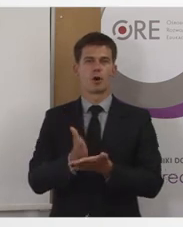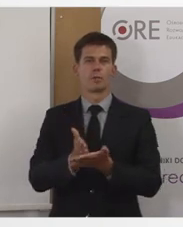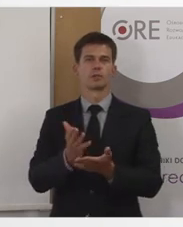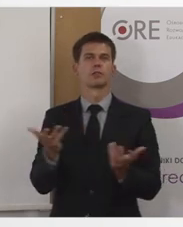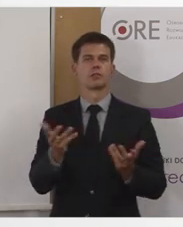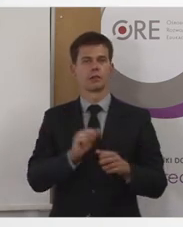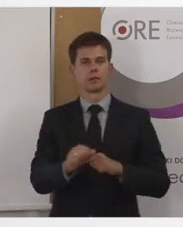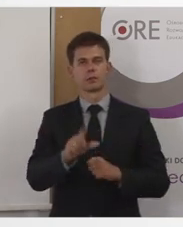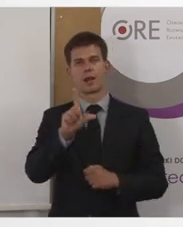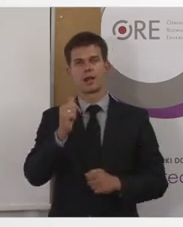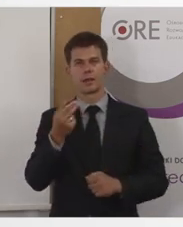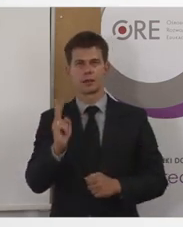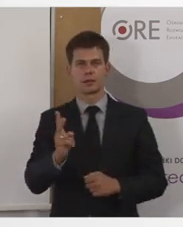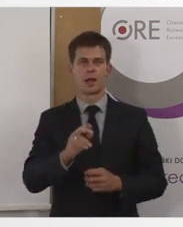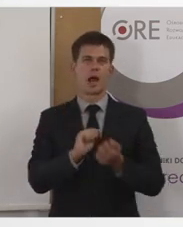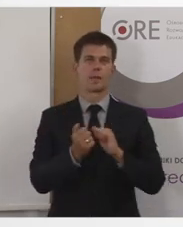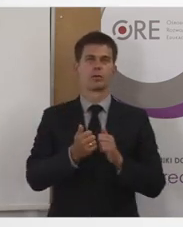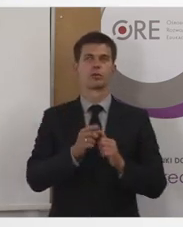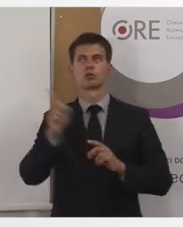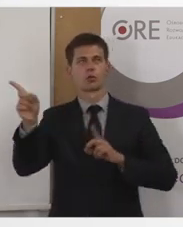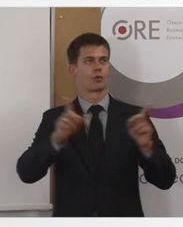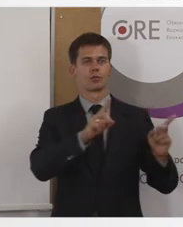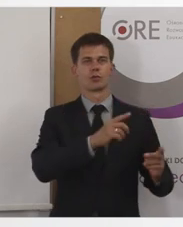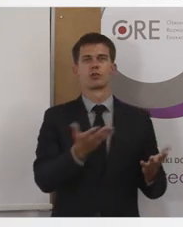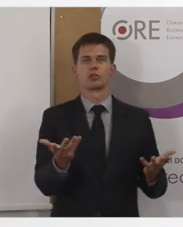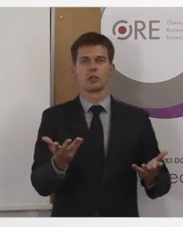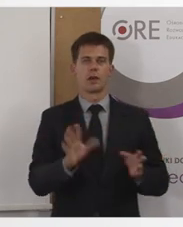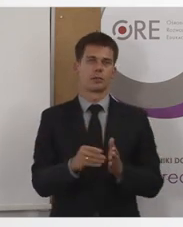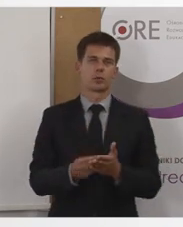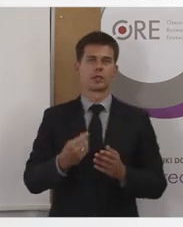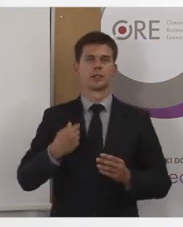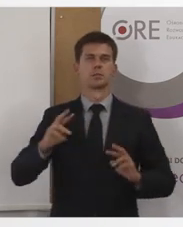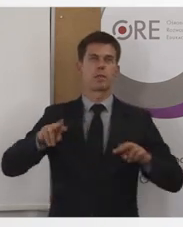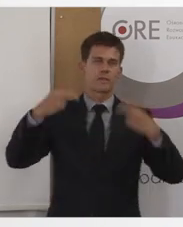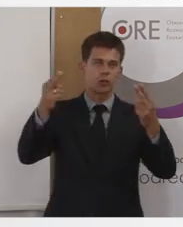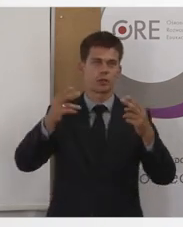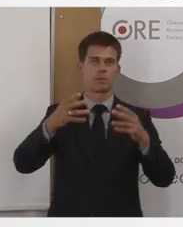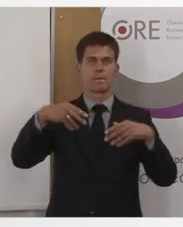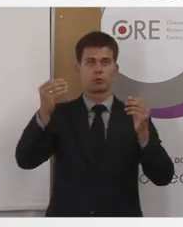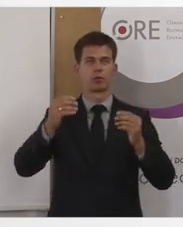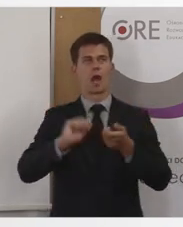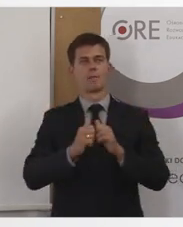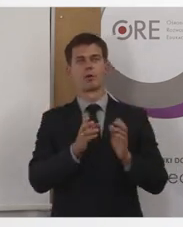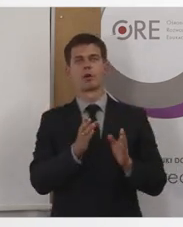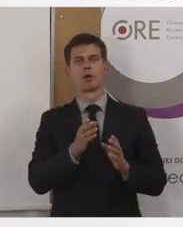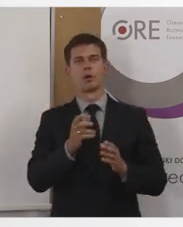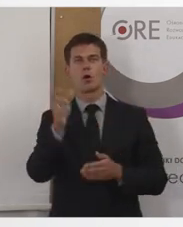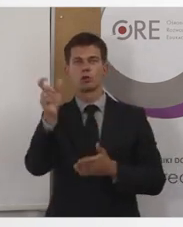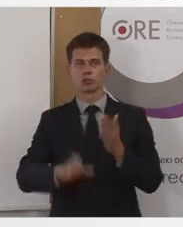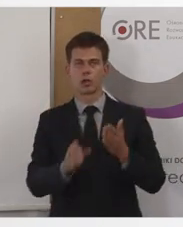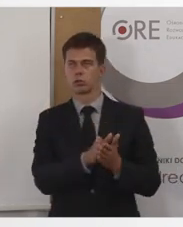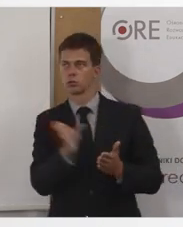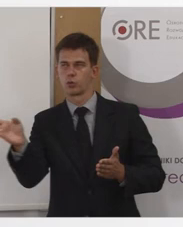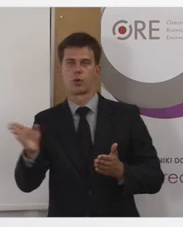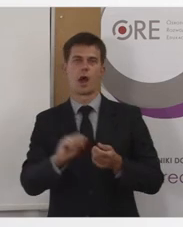Jakieś na przykład linki, które pozwalają przeskoczyć na początek treści, do konkretnego rozdziału, do konkretnej